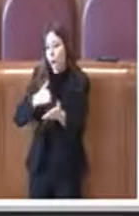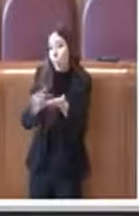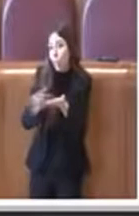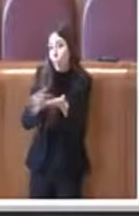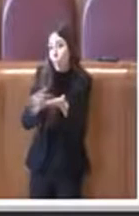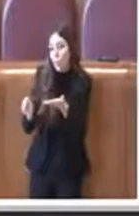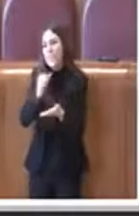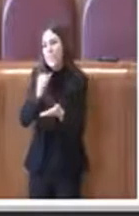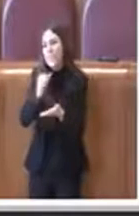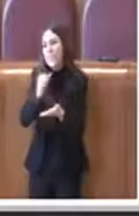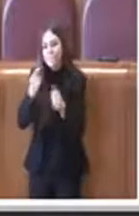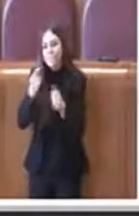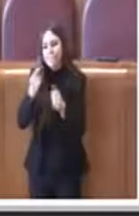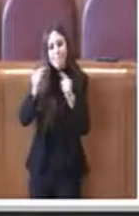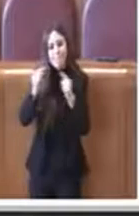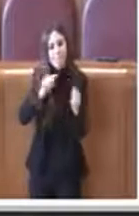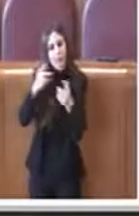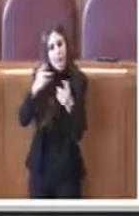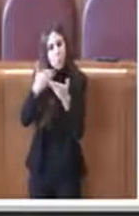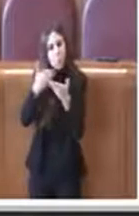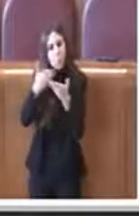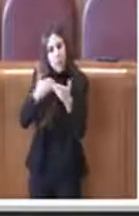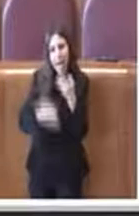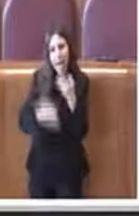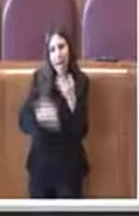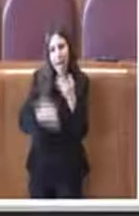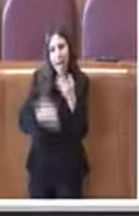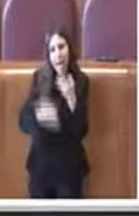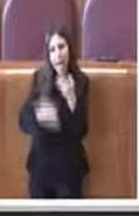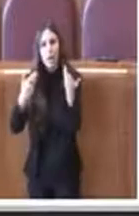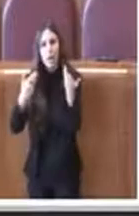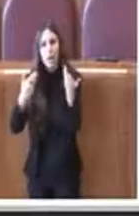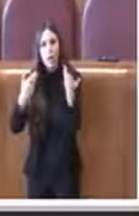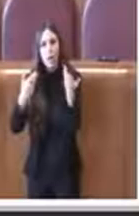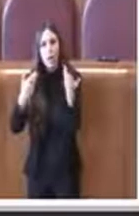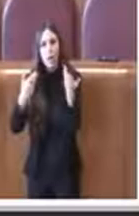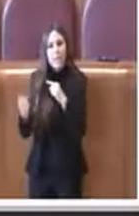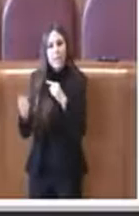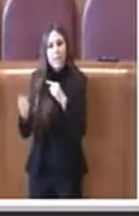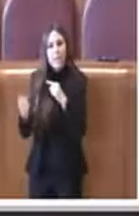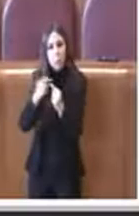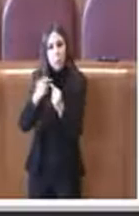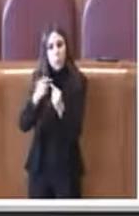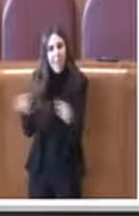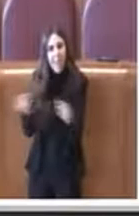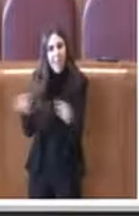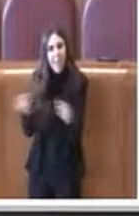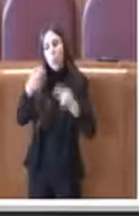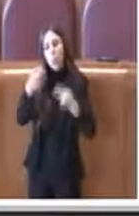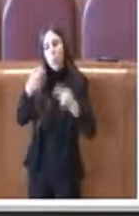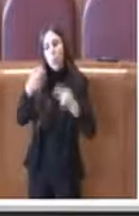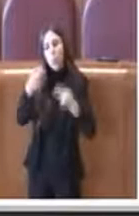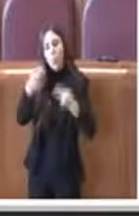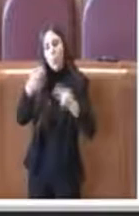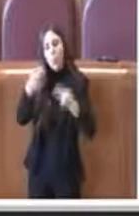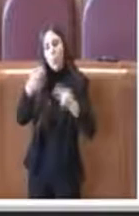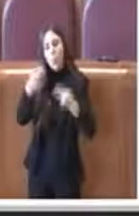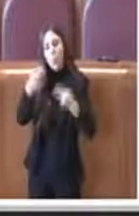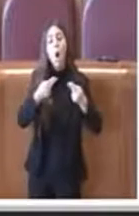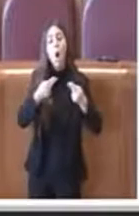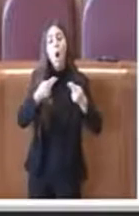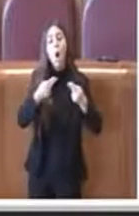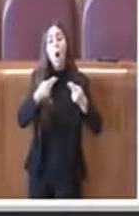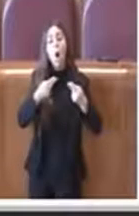poter dibattere tra di noi approfondire, ragionare abbiamo dibattuto moltissimo nella commissione bilancio ed